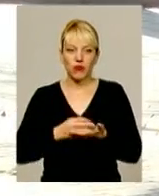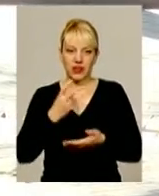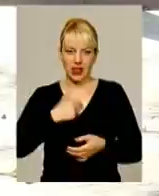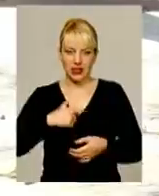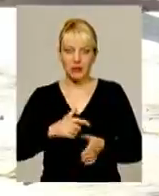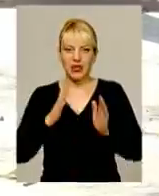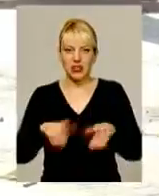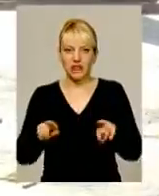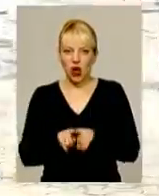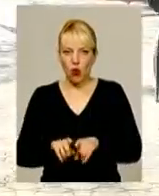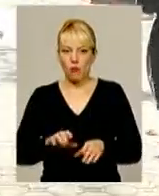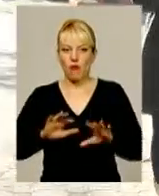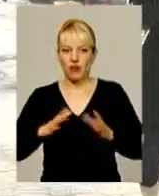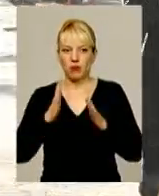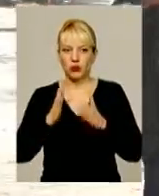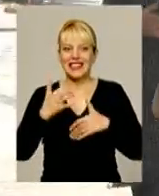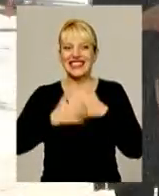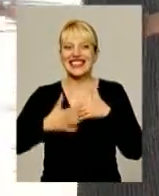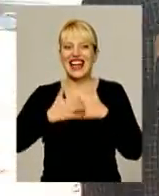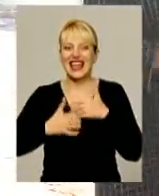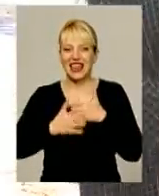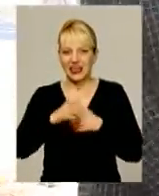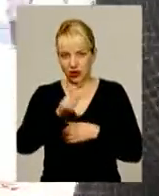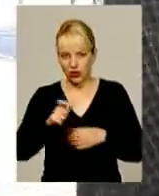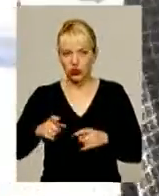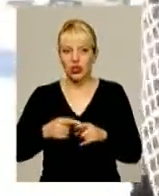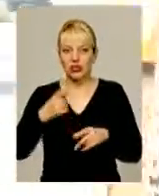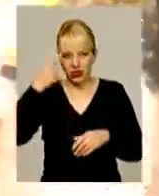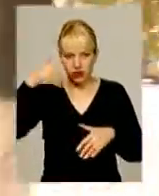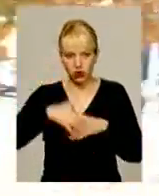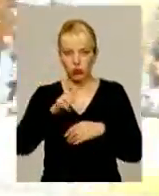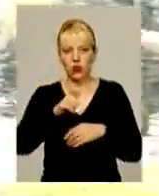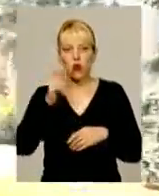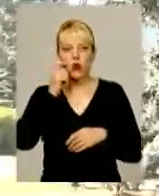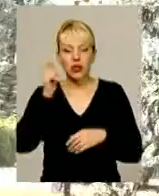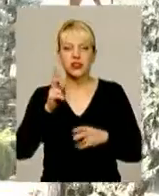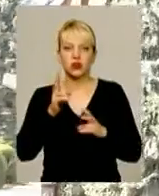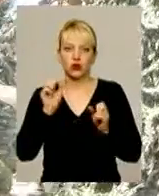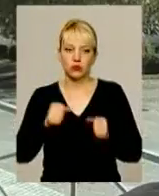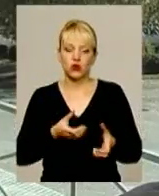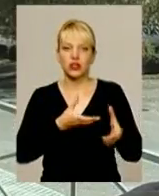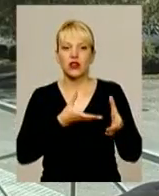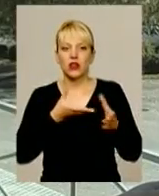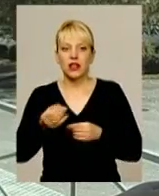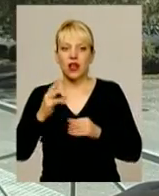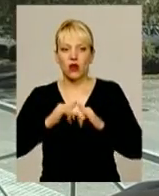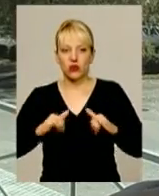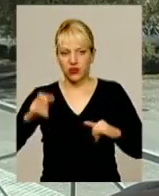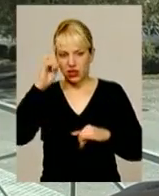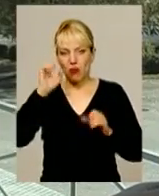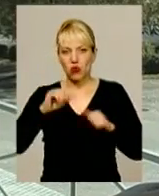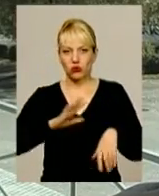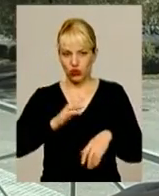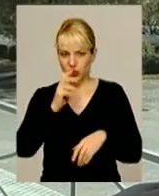в такому випадку може з'явитися середній клас. Це свідомі українці, які зможуть впливати на розвиток держави. Я, можливо, сижу на якійсь там